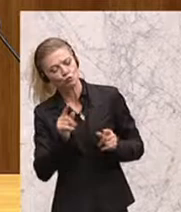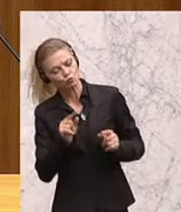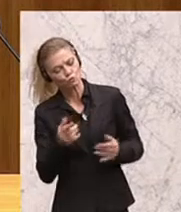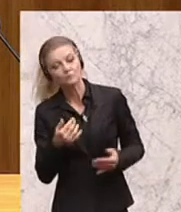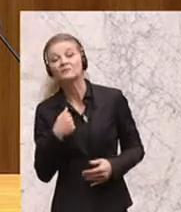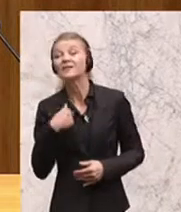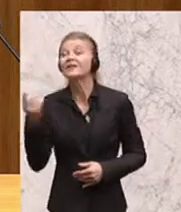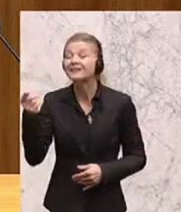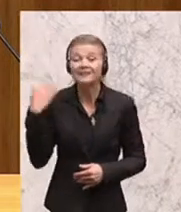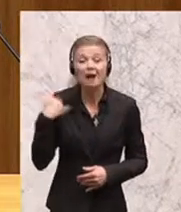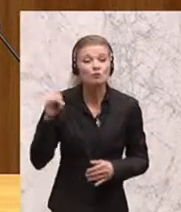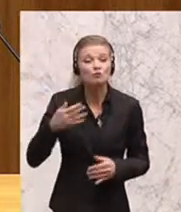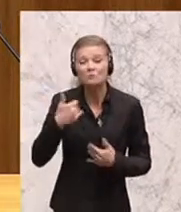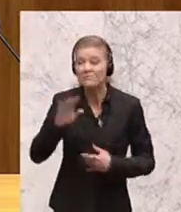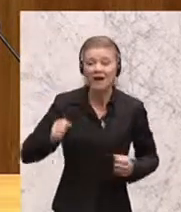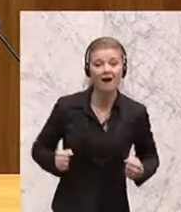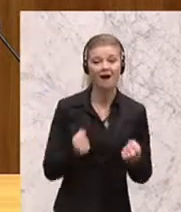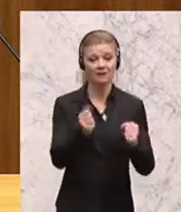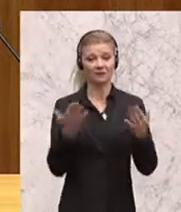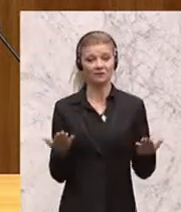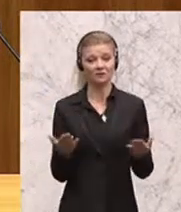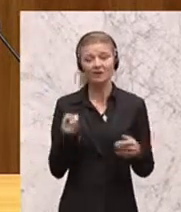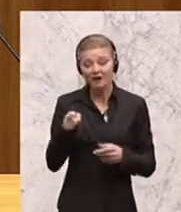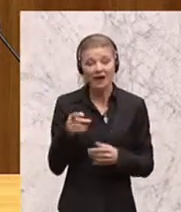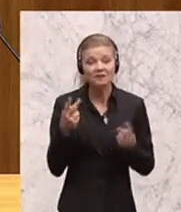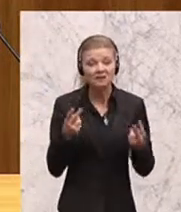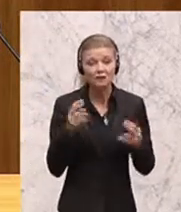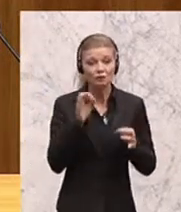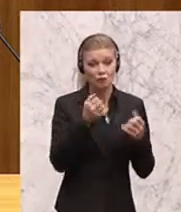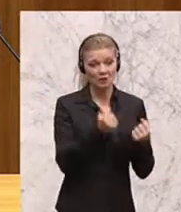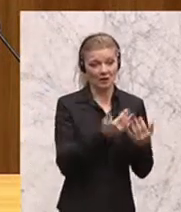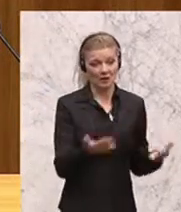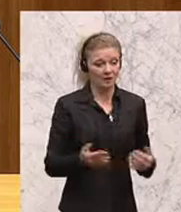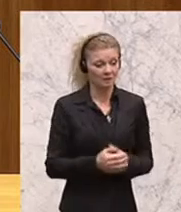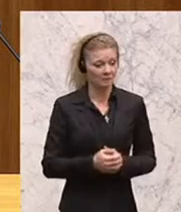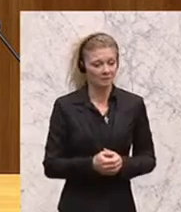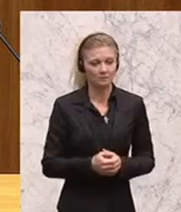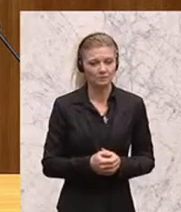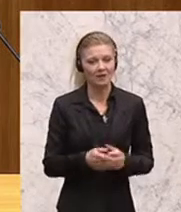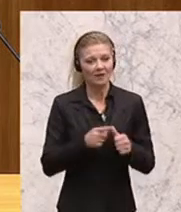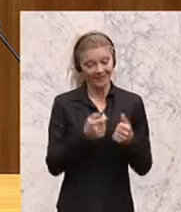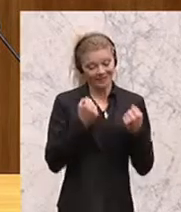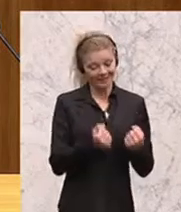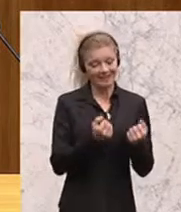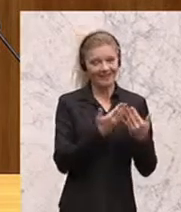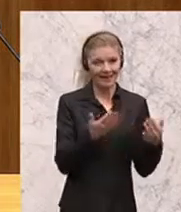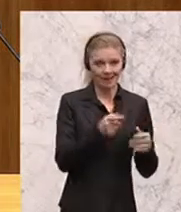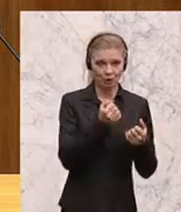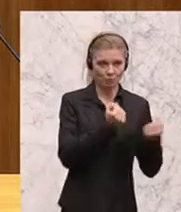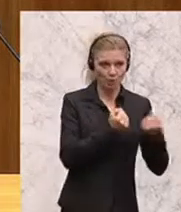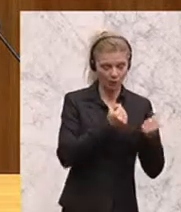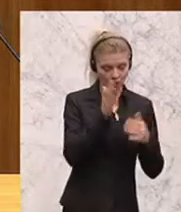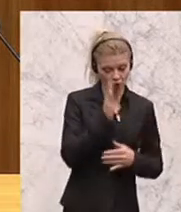aktiver sein. Und das ist doch etwas, was für die Sicherheits-, wenn man es jetzt einmal von der sicherheitspolitischen Seite her sieht, für den